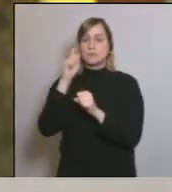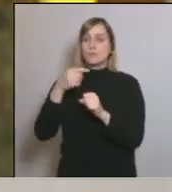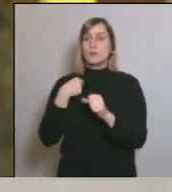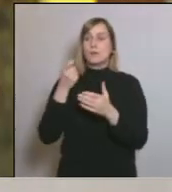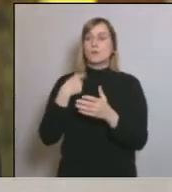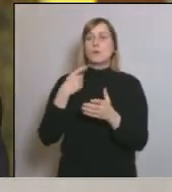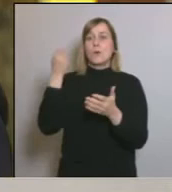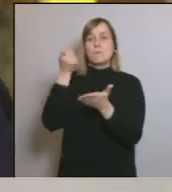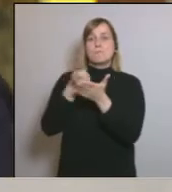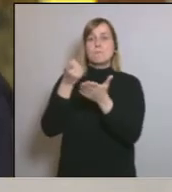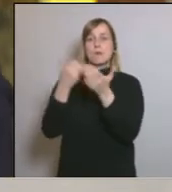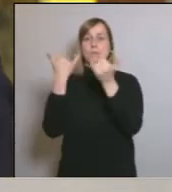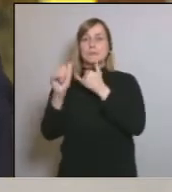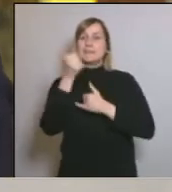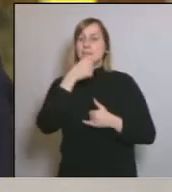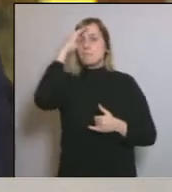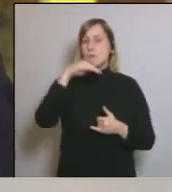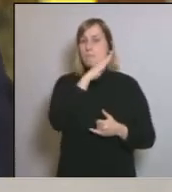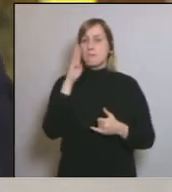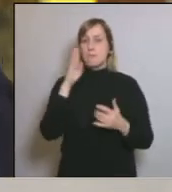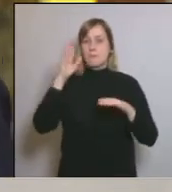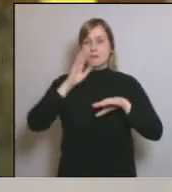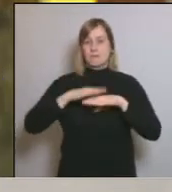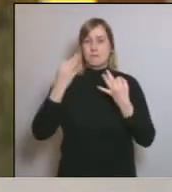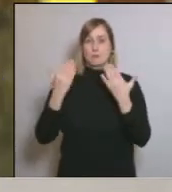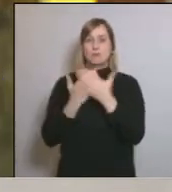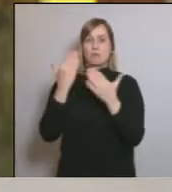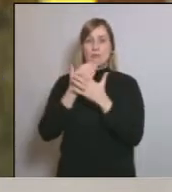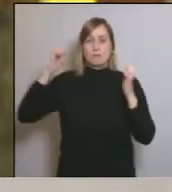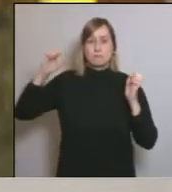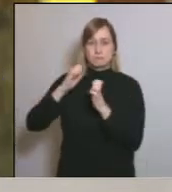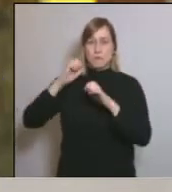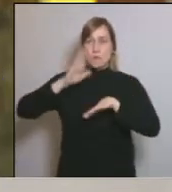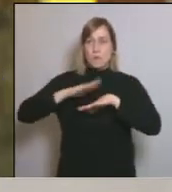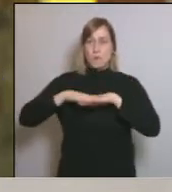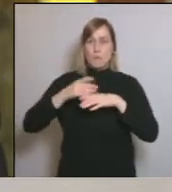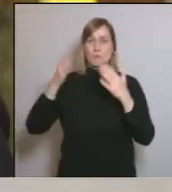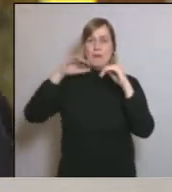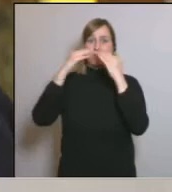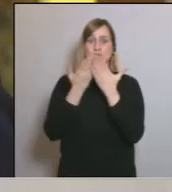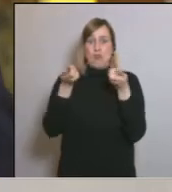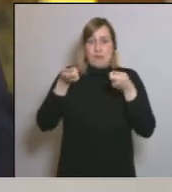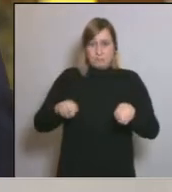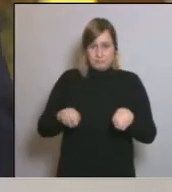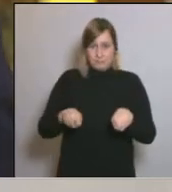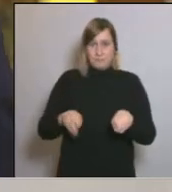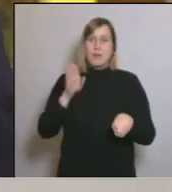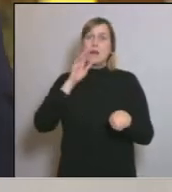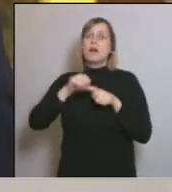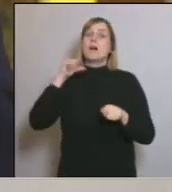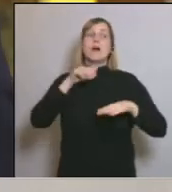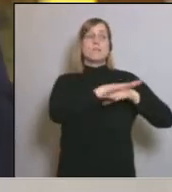compensatòria als pares i mares que s'hagin de reduir la jornada mentre duri el tancament de les escoles, tal com havia assegurat el ministre